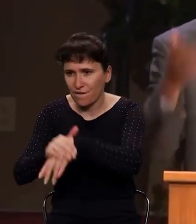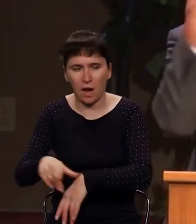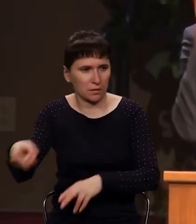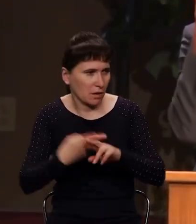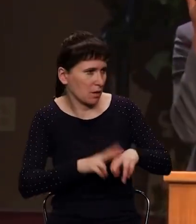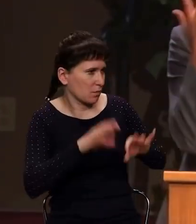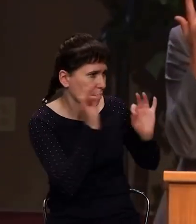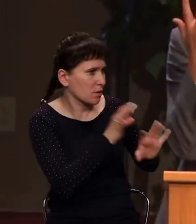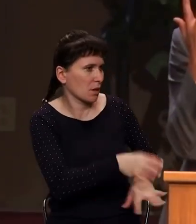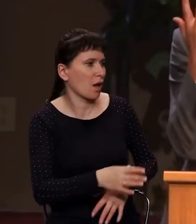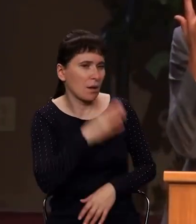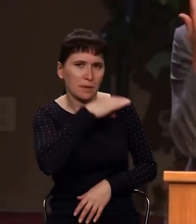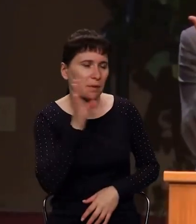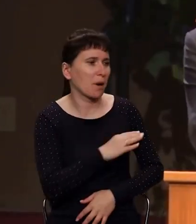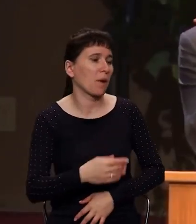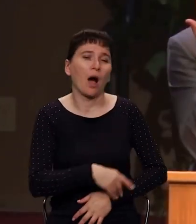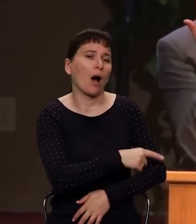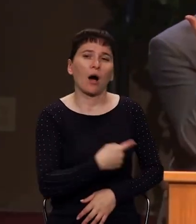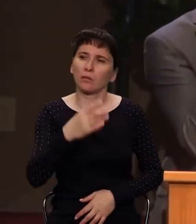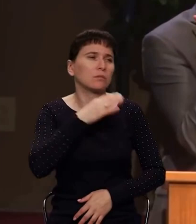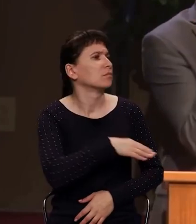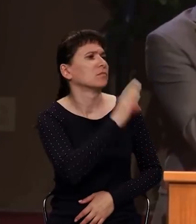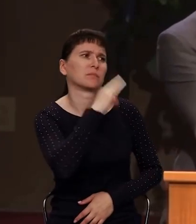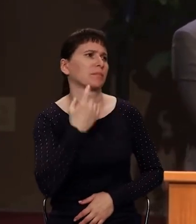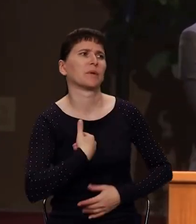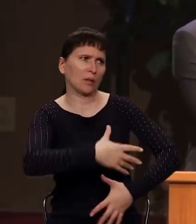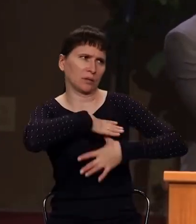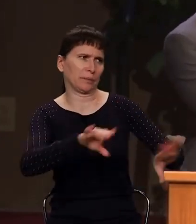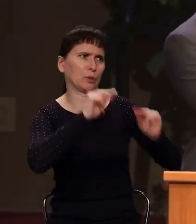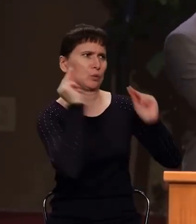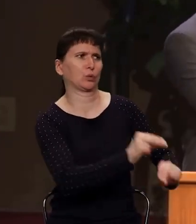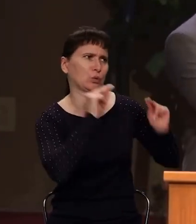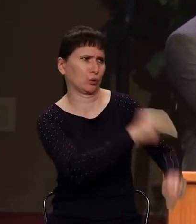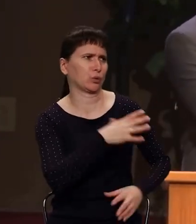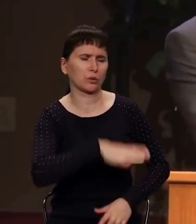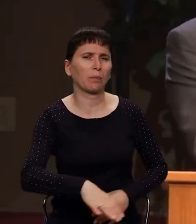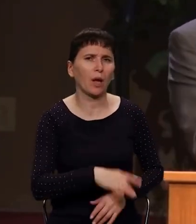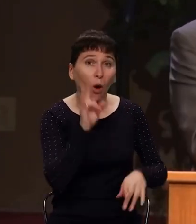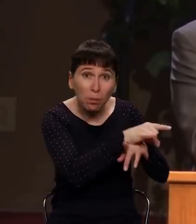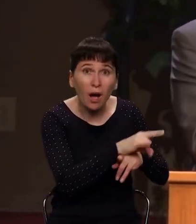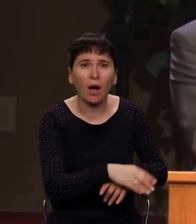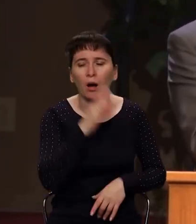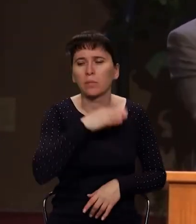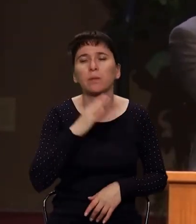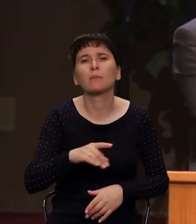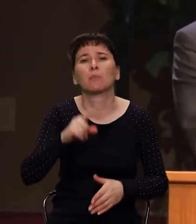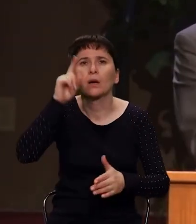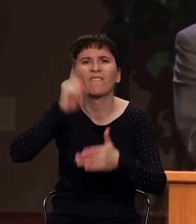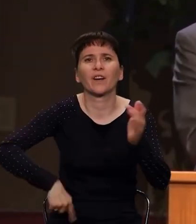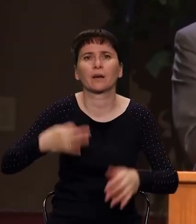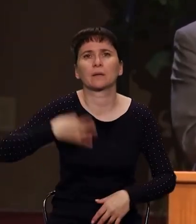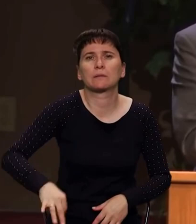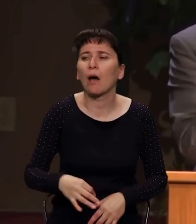Это слепая любовь, друзья, и она играет отрицательную роль в нашей жизни, она имеет